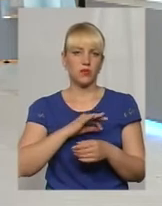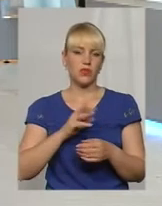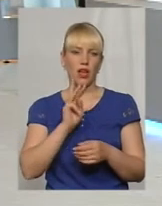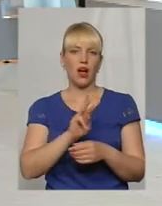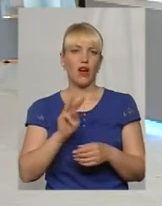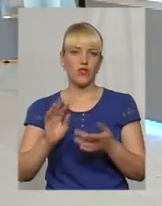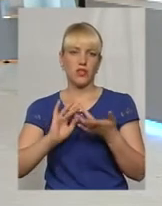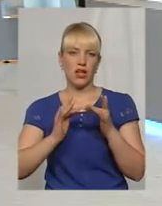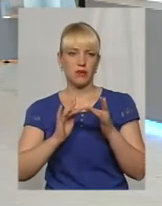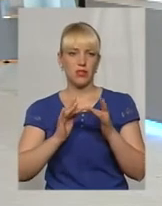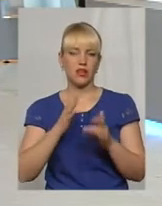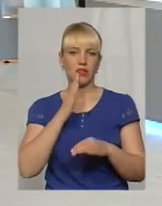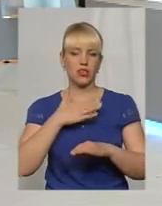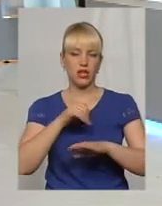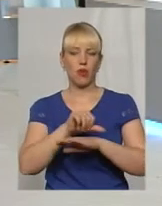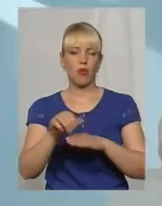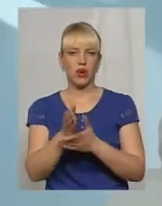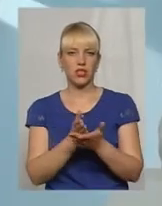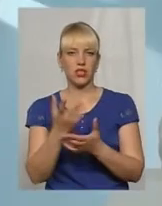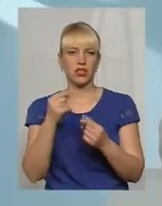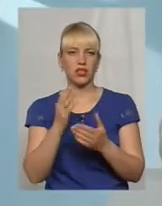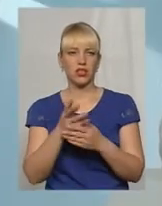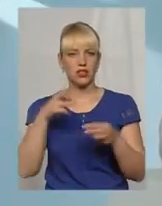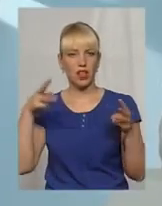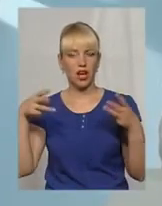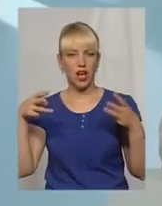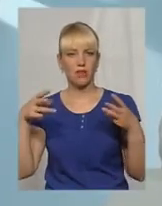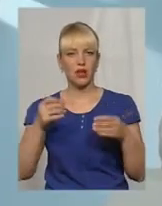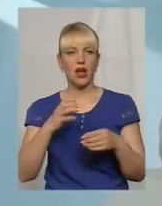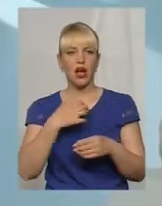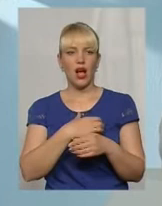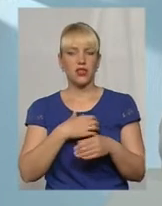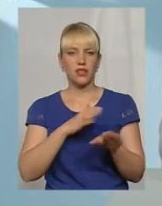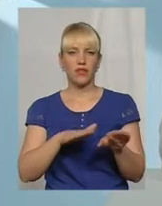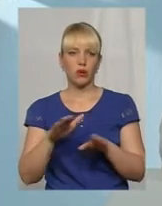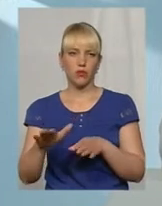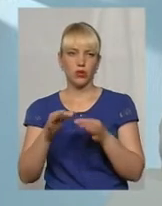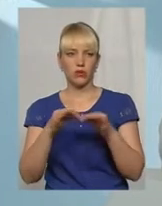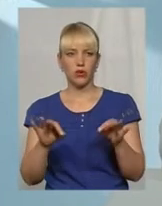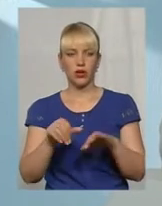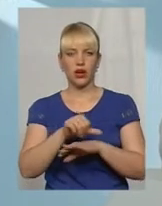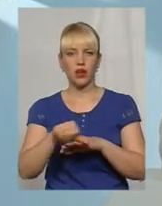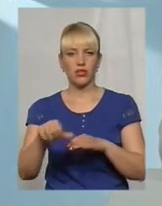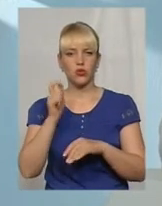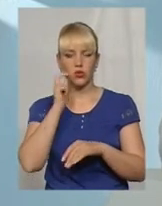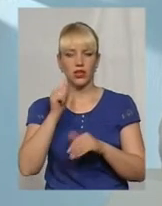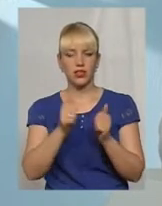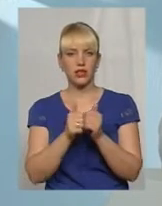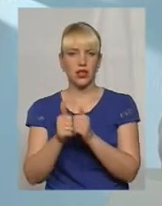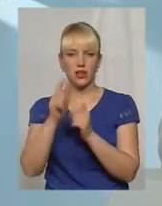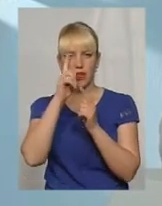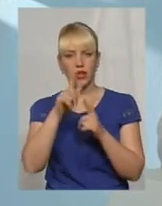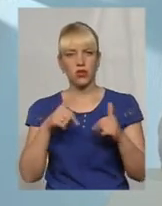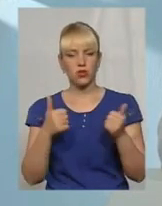пограничників, в якому є онлайн-камері, і основні пункти пропуска, границі України з сусідніми господарствами,